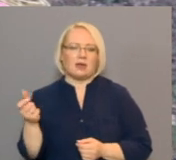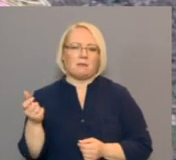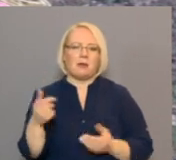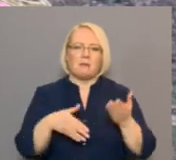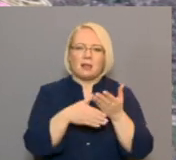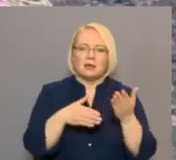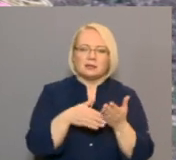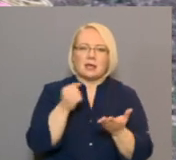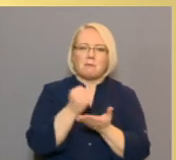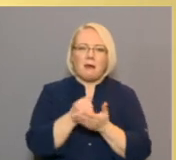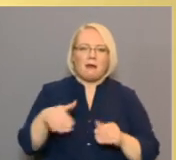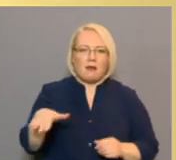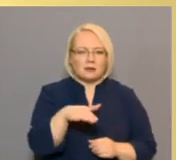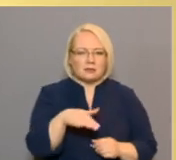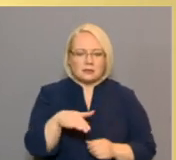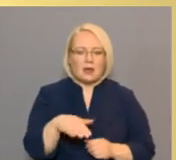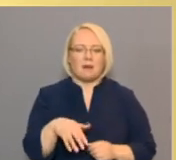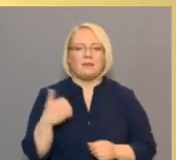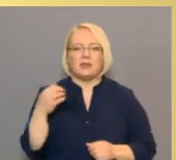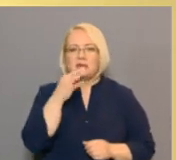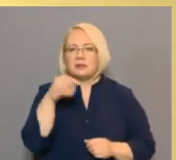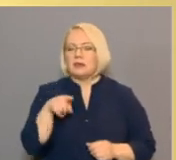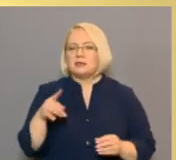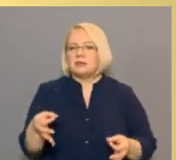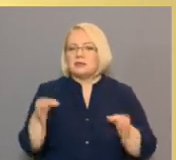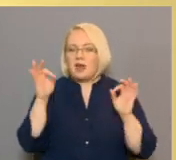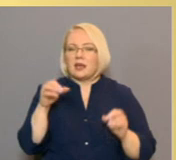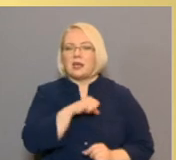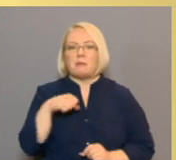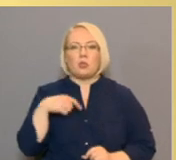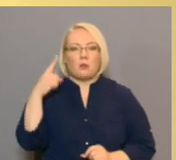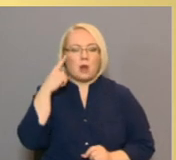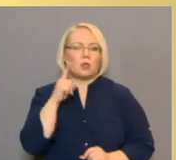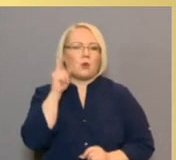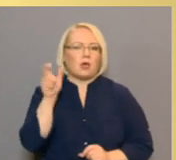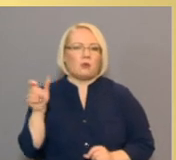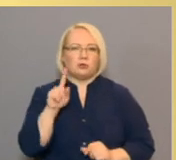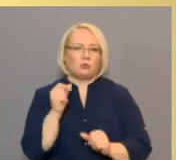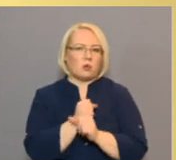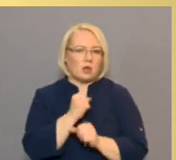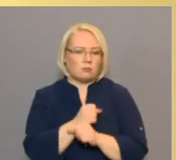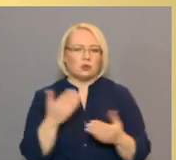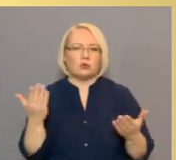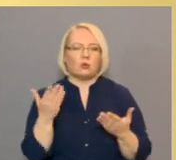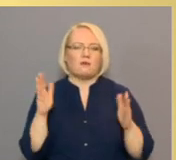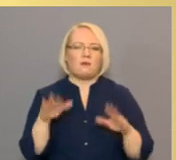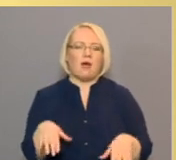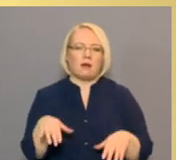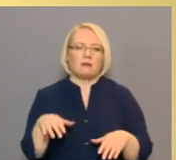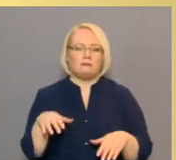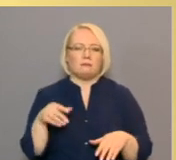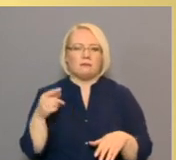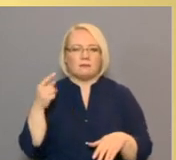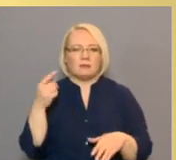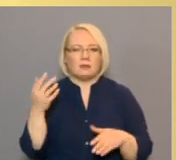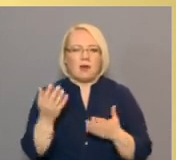palīdzēt pagastā arī. Tas ir svarīgi, manuprāt, jo jauniešiem ir nodarbošanās, kur viņi var atklāt kaut ko jaunu.